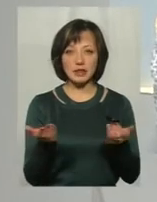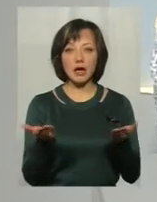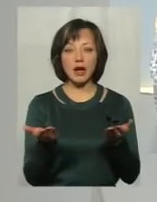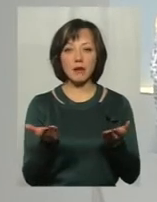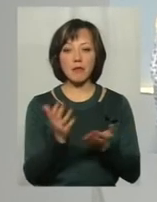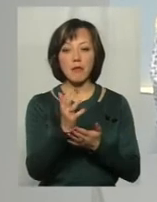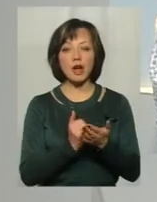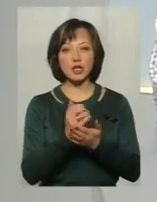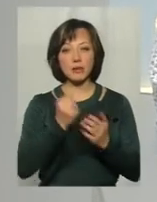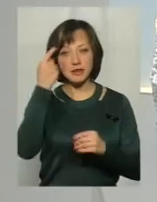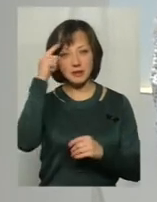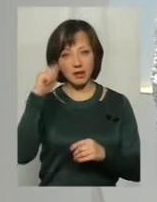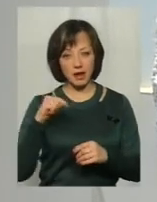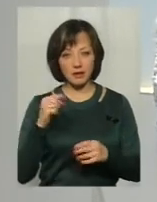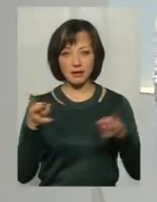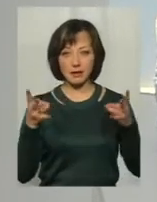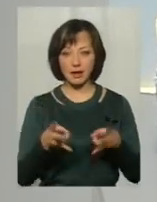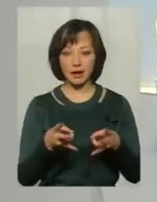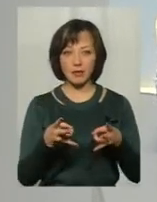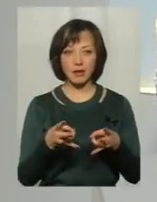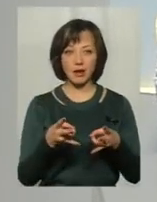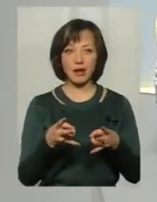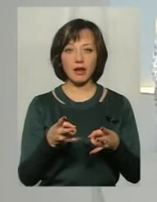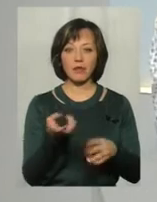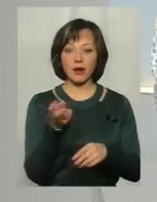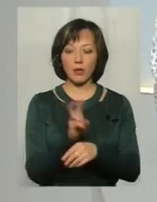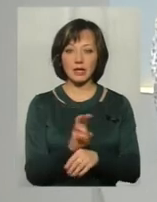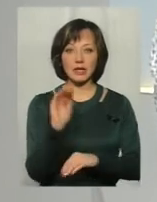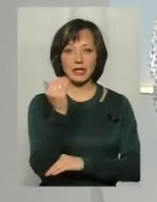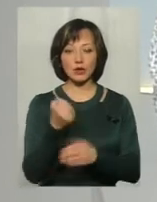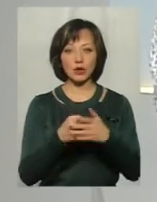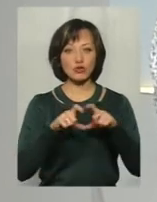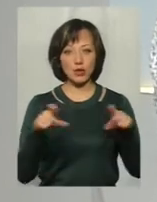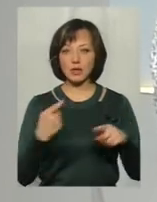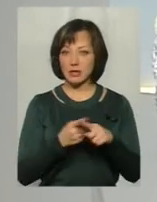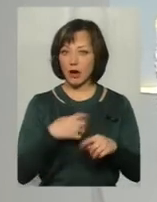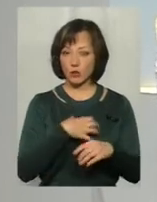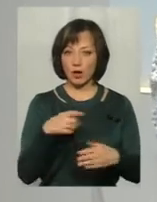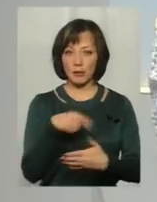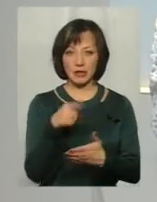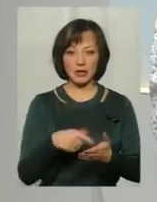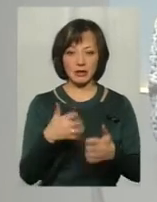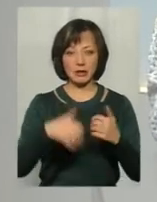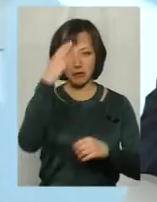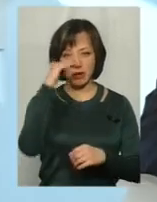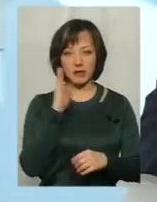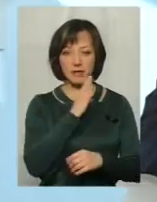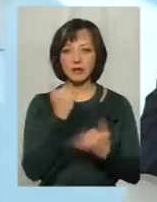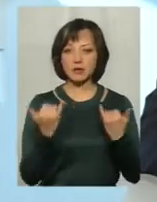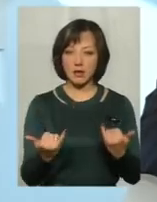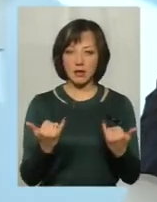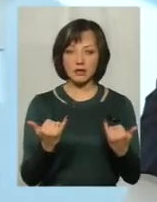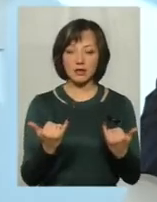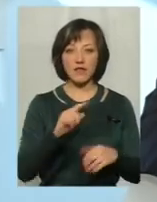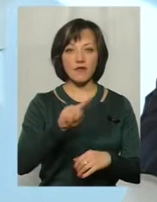багажем знань треба йти дитині до школи? Бо зараз це дуже актуальне питання серед батьків. Зараз